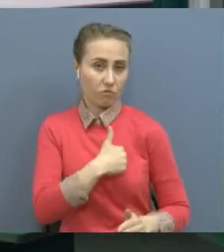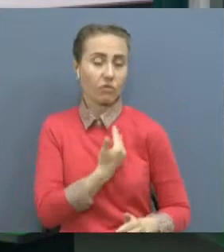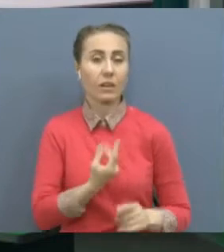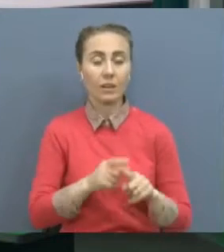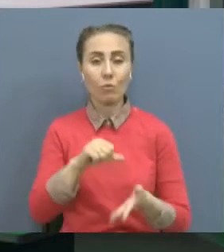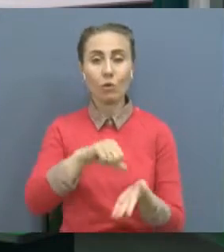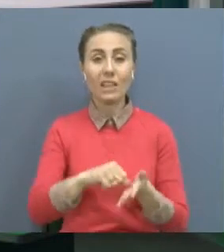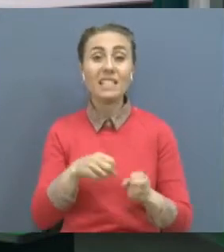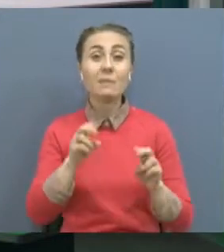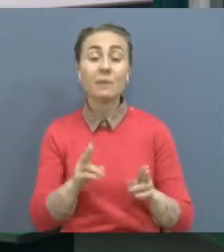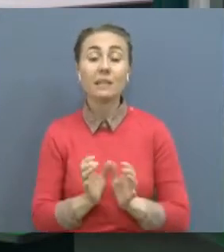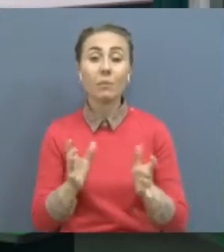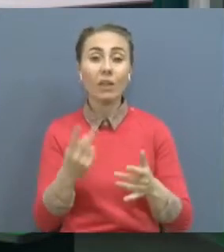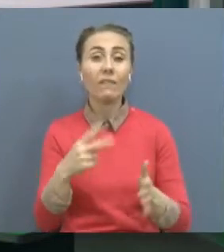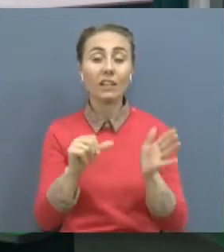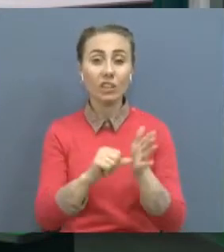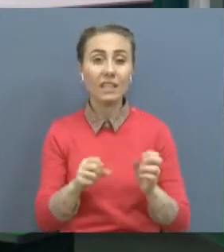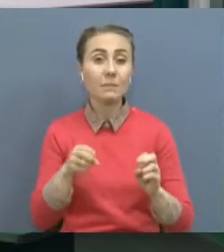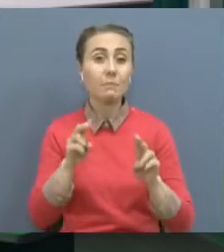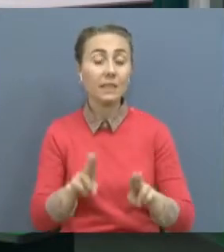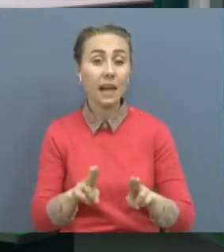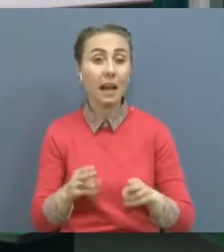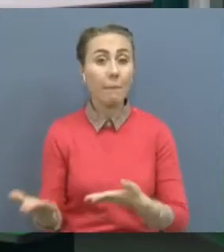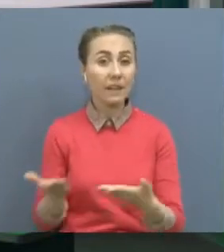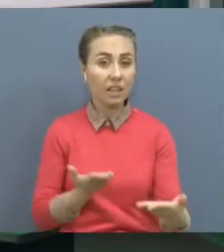ниет білдірсе, жерма алдысы арнайы шақырту алған.